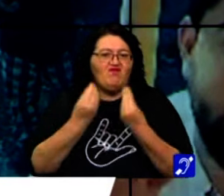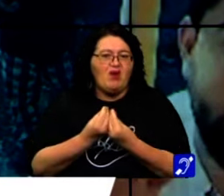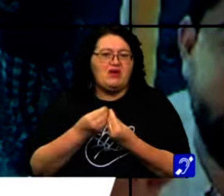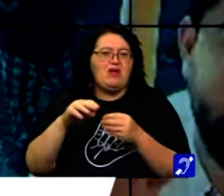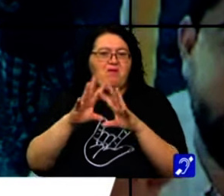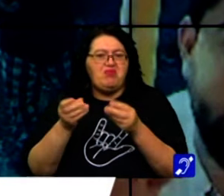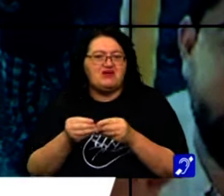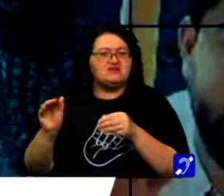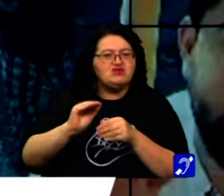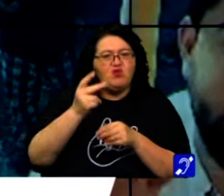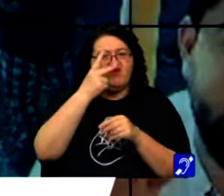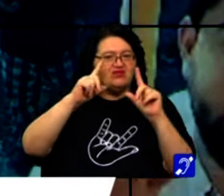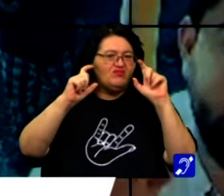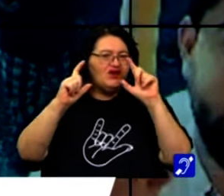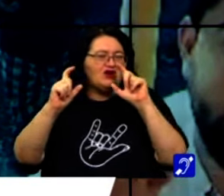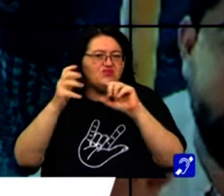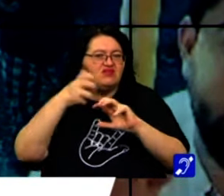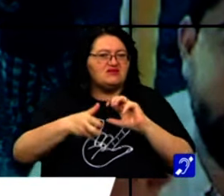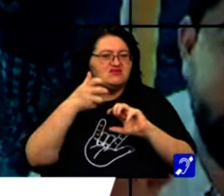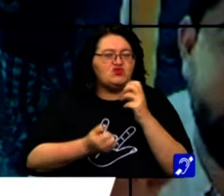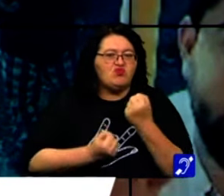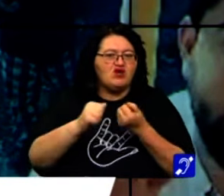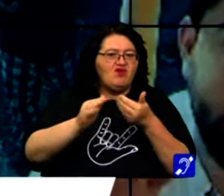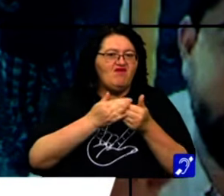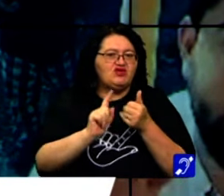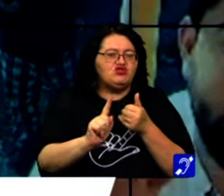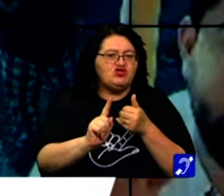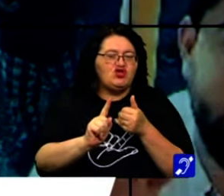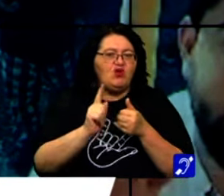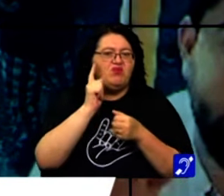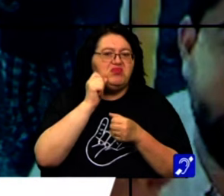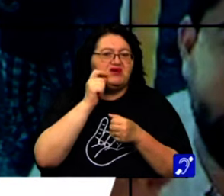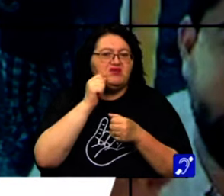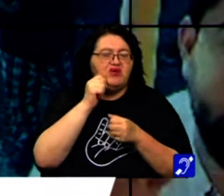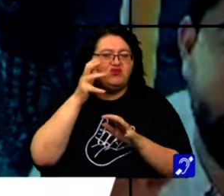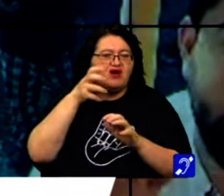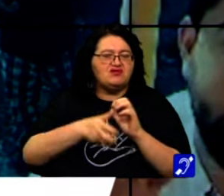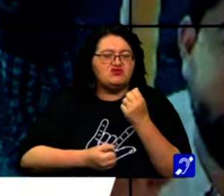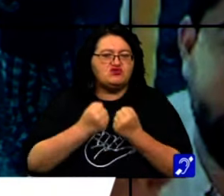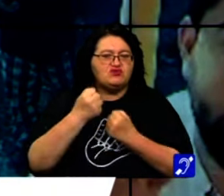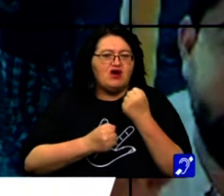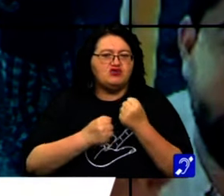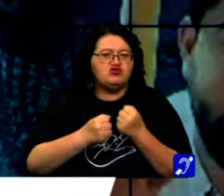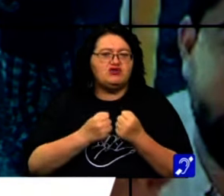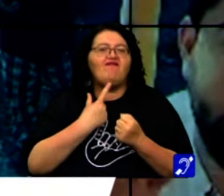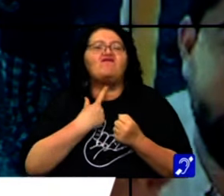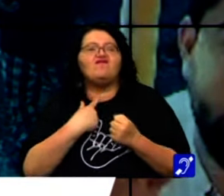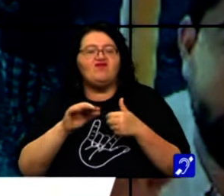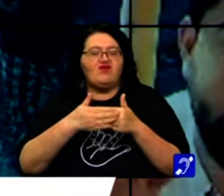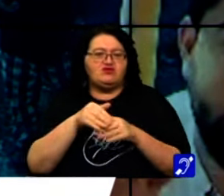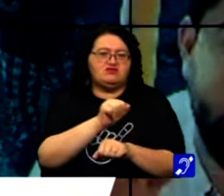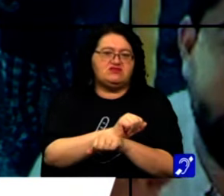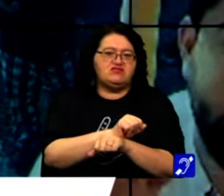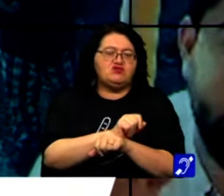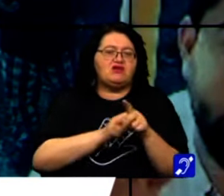părinți și copii, este surprinsă în imagini în timp ce avariază autoturismul vecinilor. Bărbatul care a distrus mașina și și-a amenințat vecinii a ajuns după